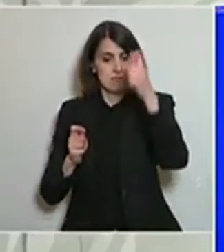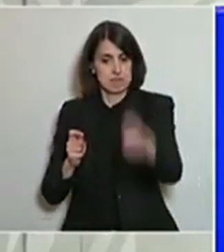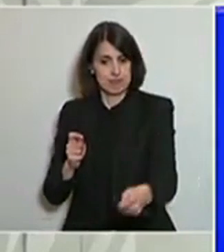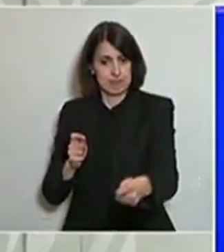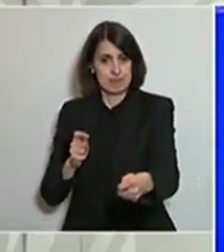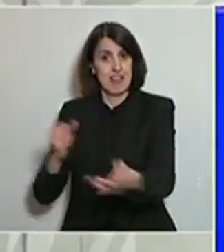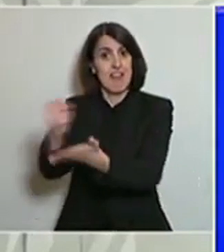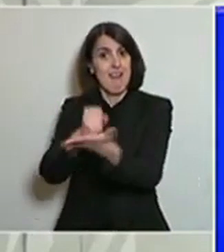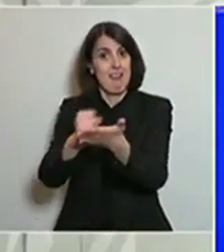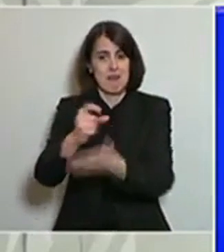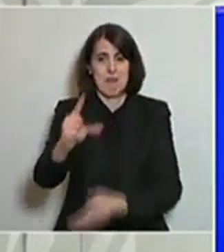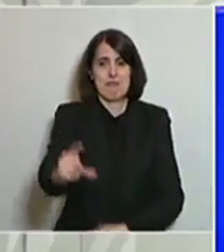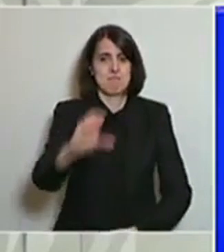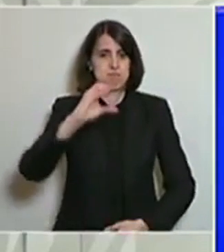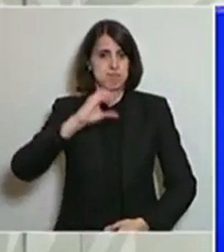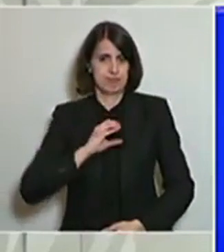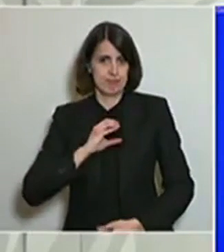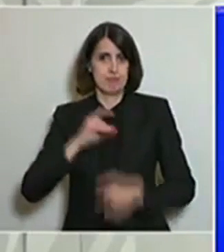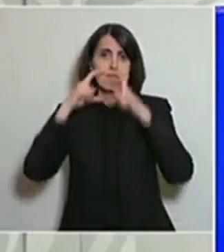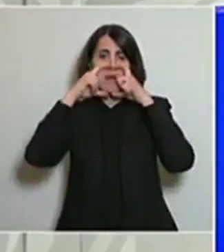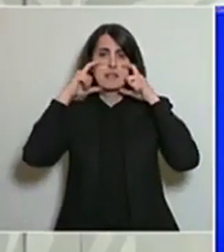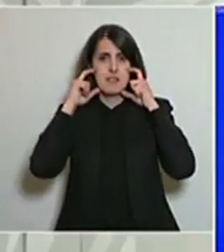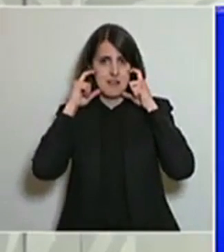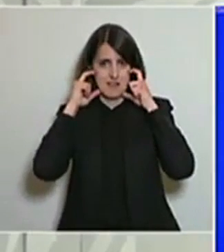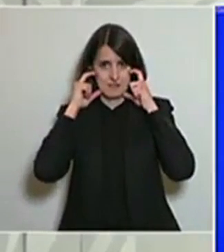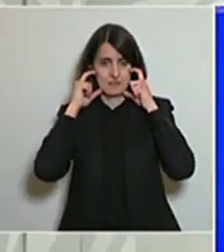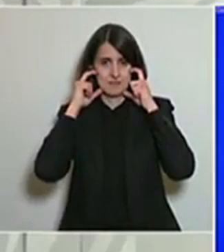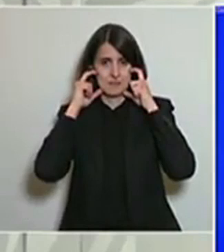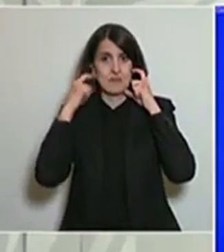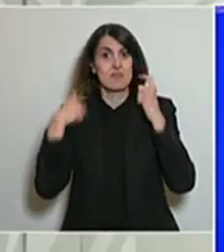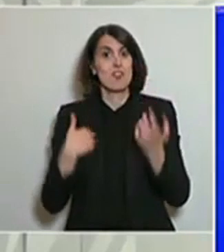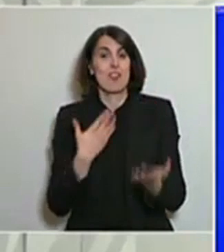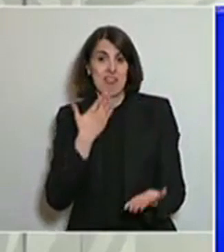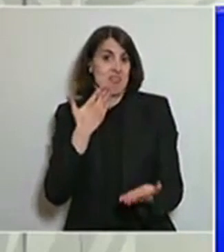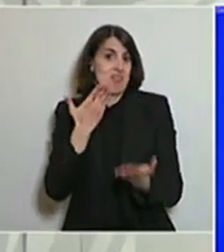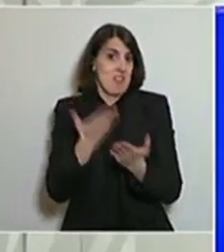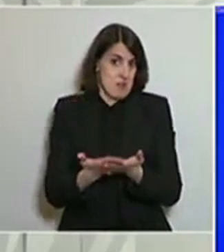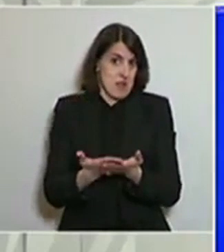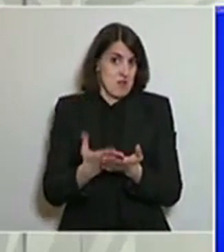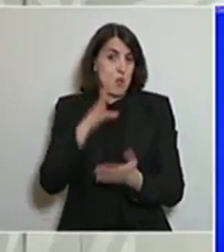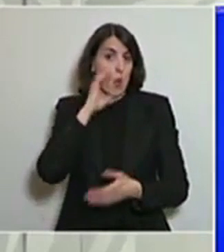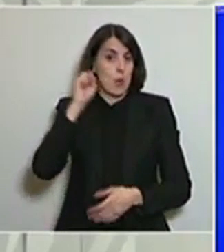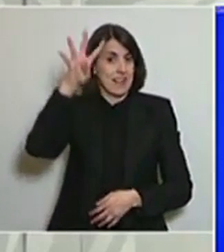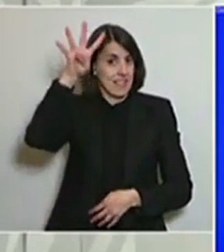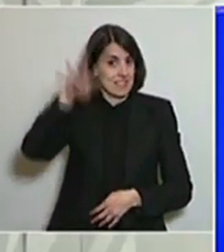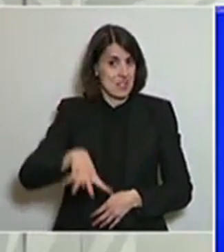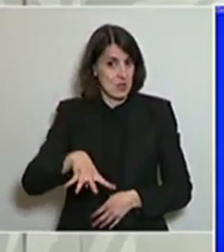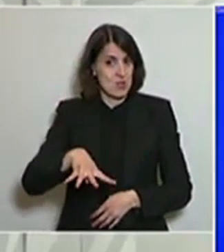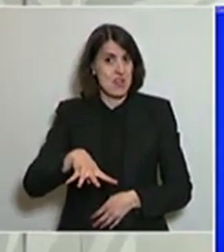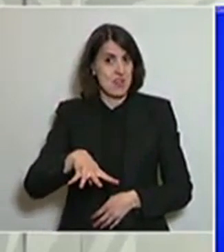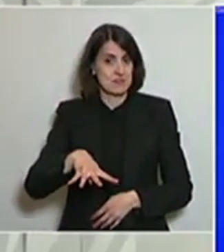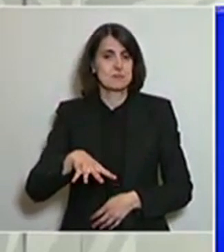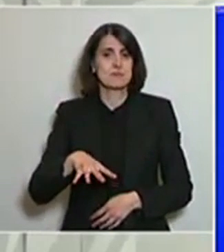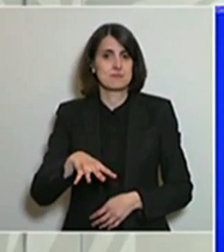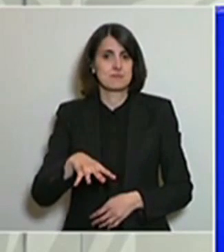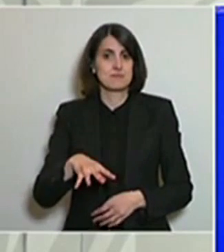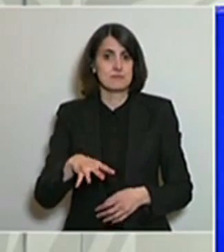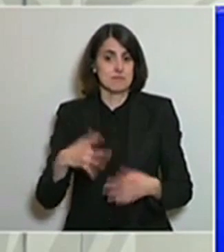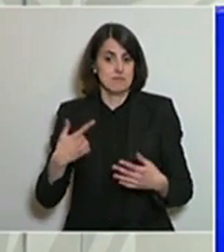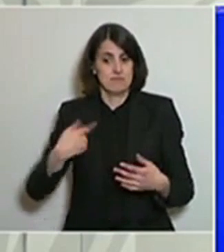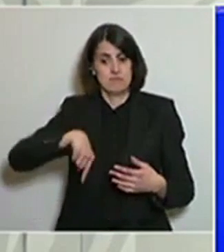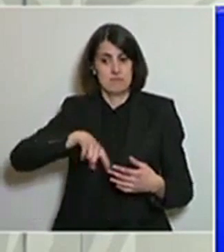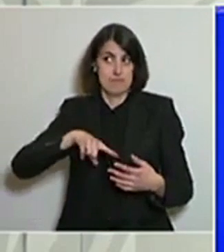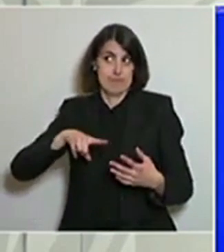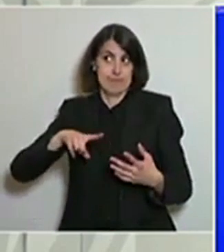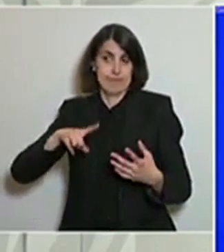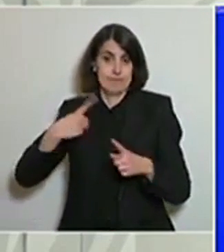farmàcia a recollir aquestes mascaretes. El que demanaríem en aquest sentit des del Govern de Catalunya i atesa a aquesta decisió que ha